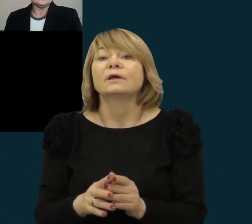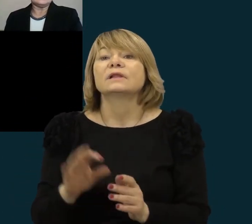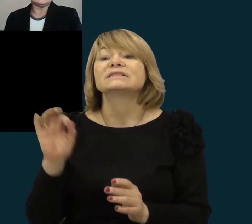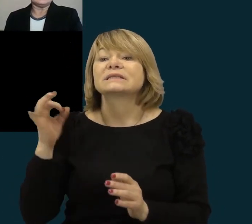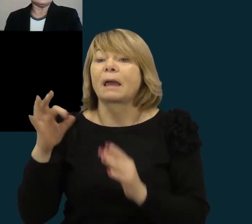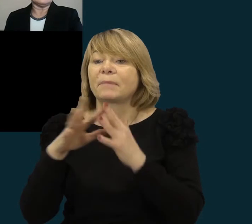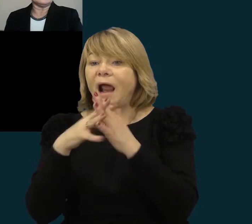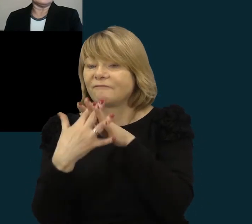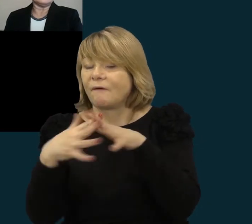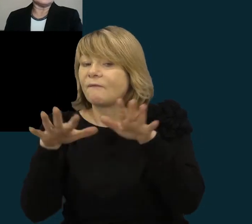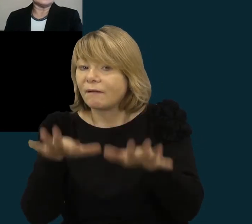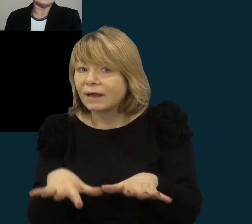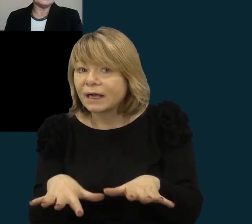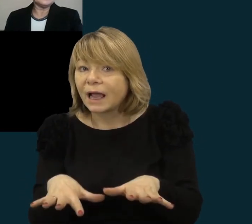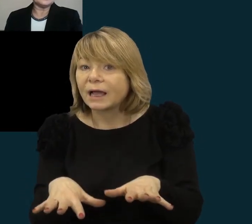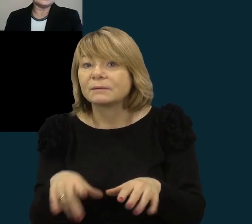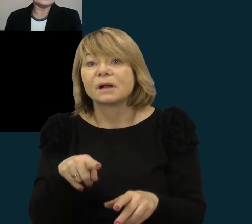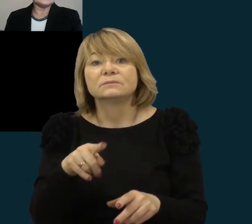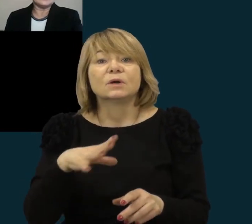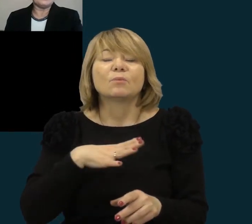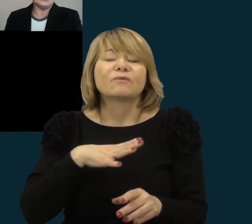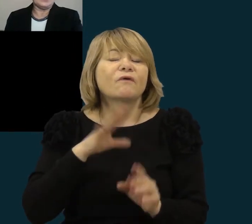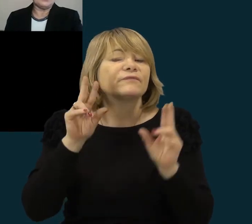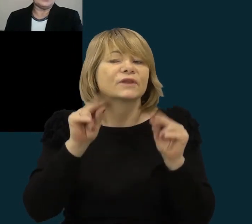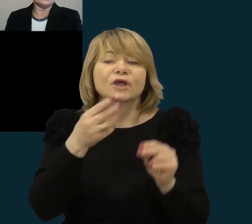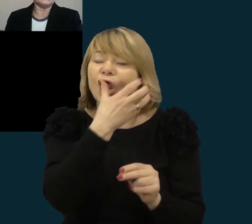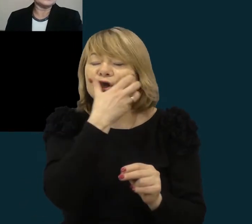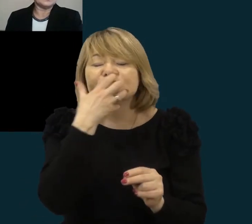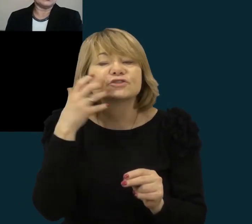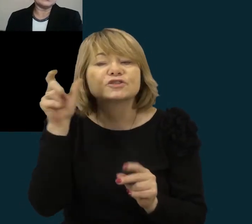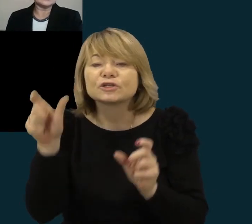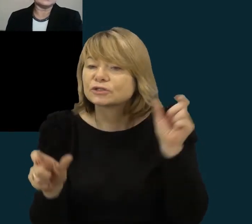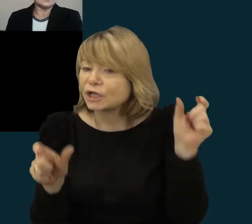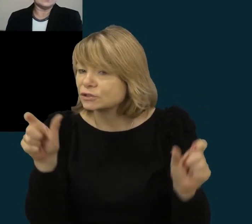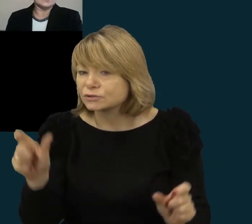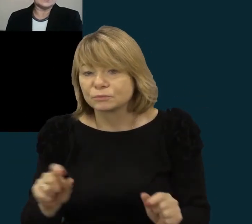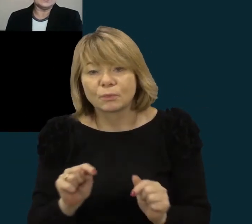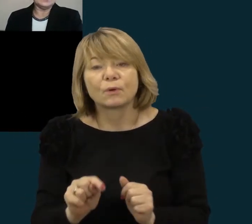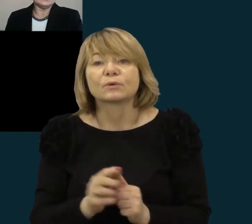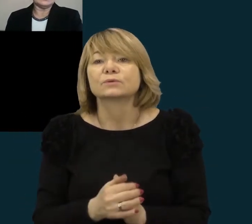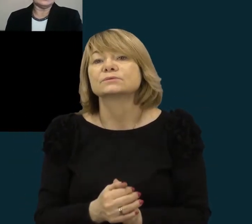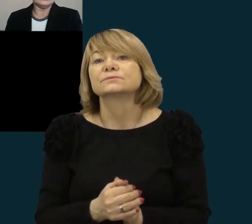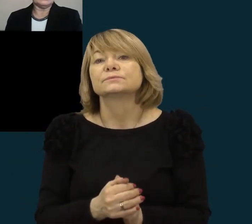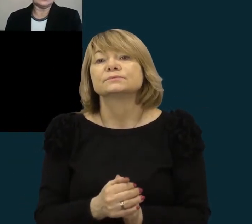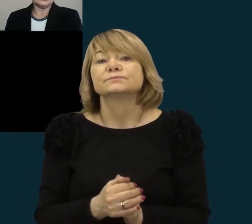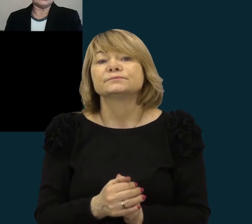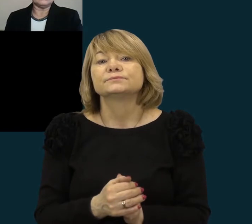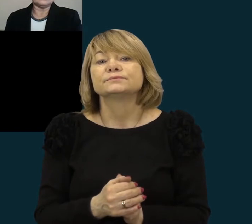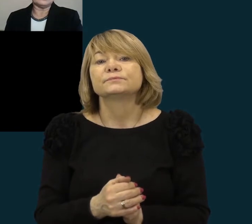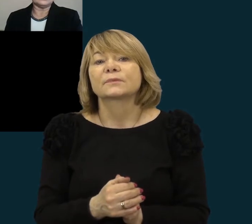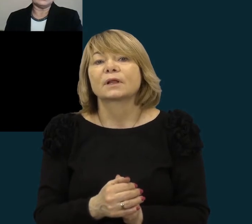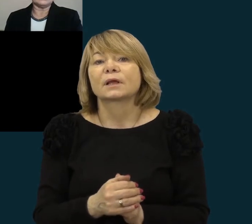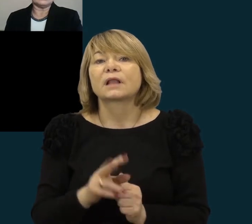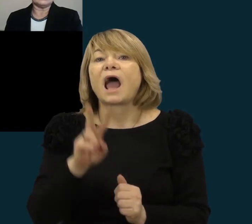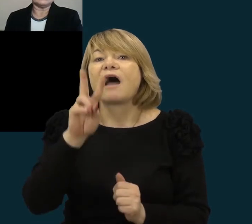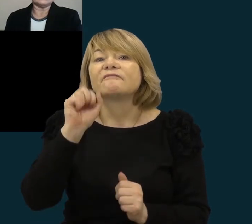ir jis labai šiltai atsilėpia apie tuos metus, kada jis vadaktų